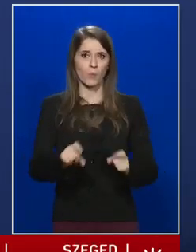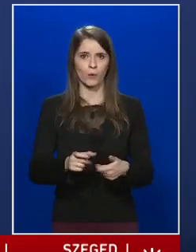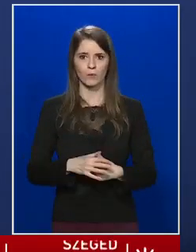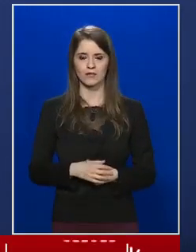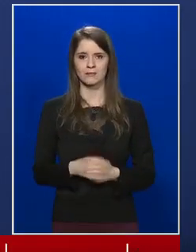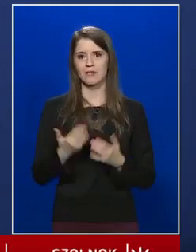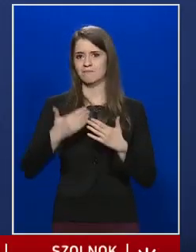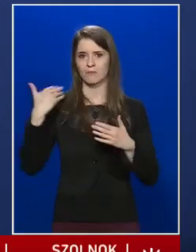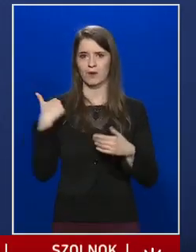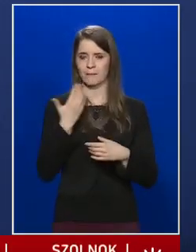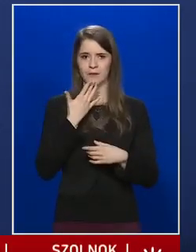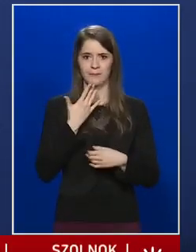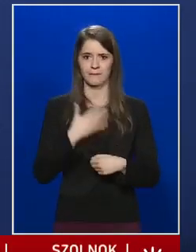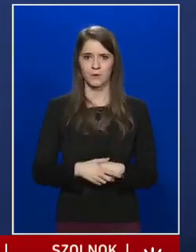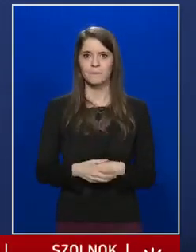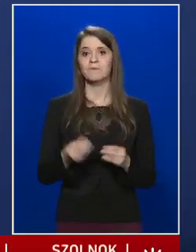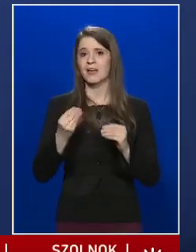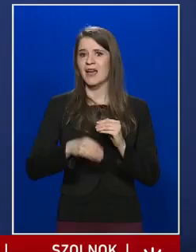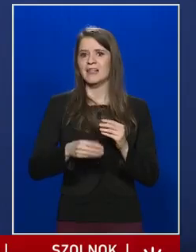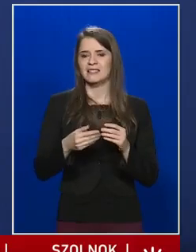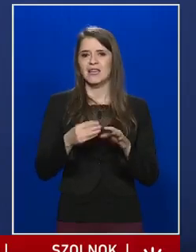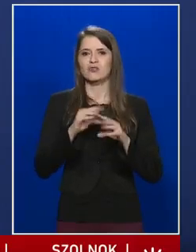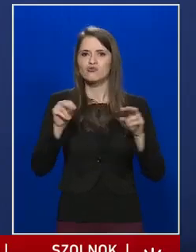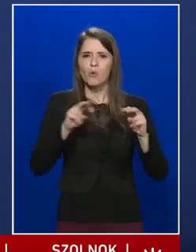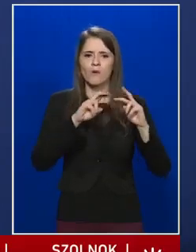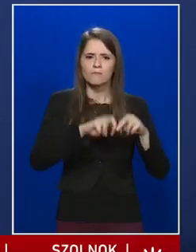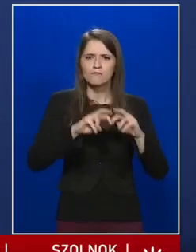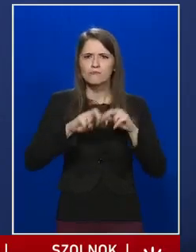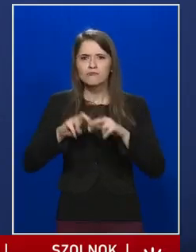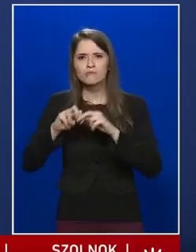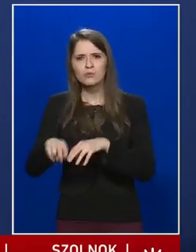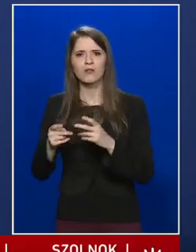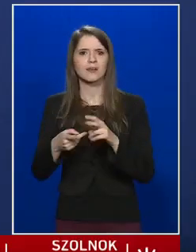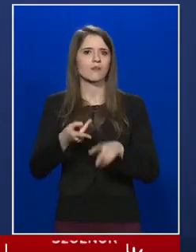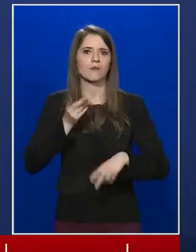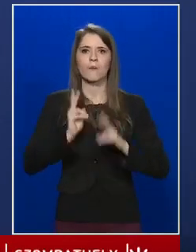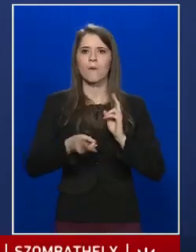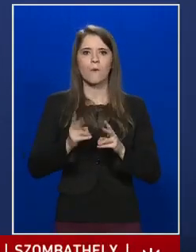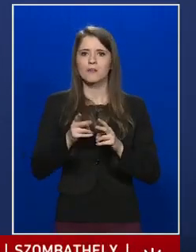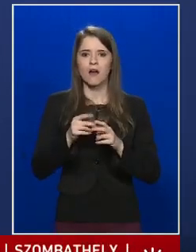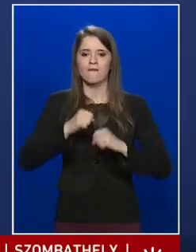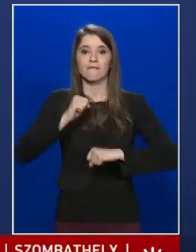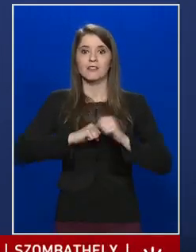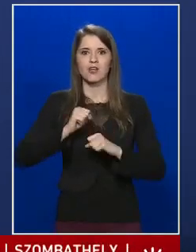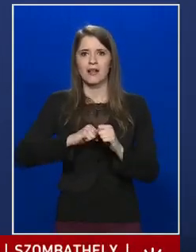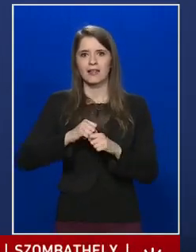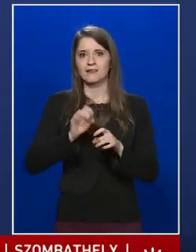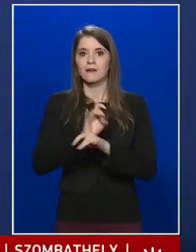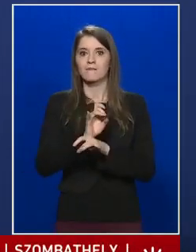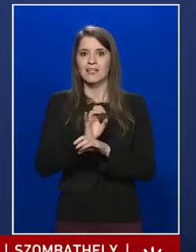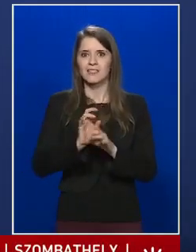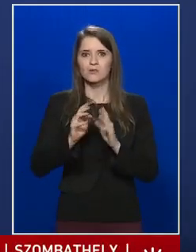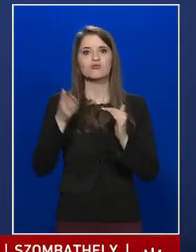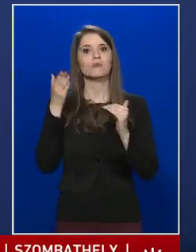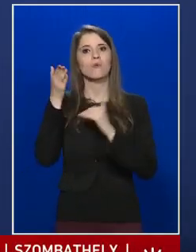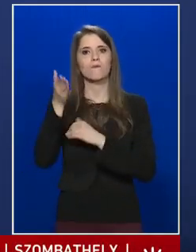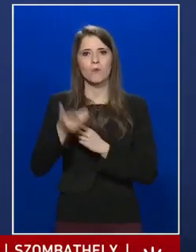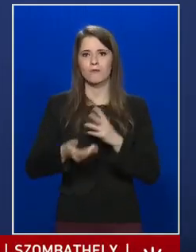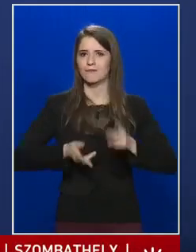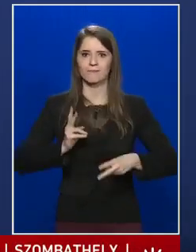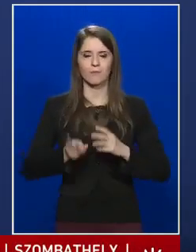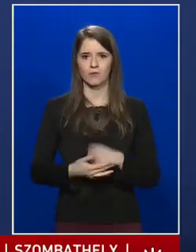ezért ezt is sokan kutatják, hogy mily módon fog viselkedni ez a vírus a jövőben.